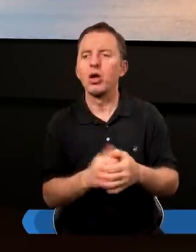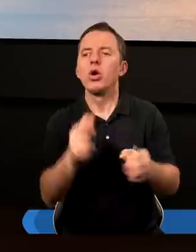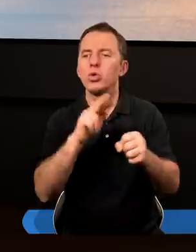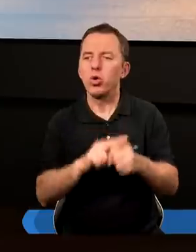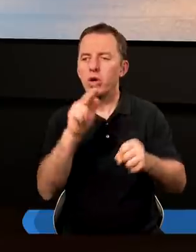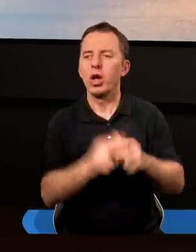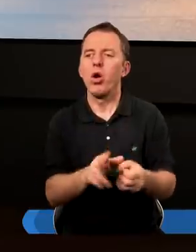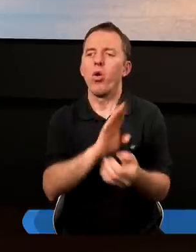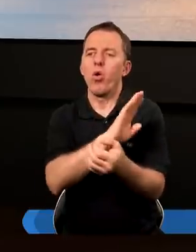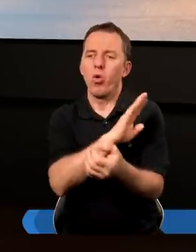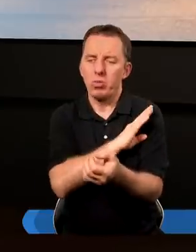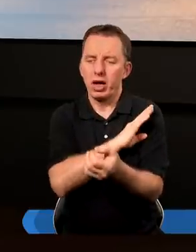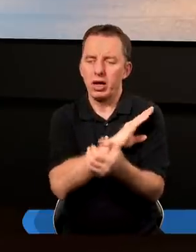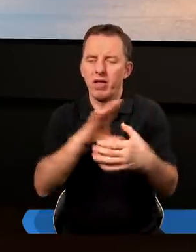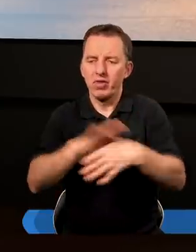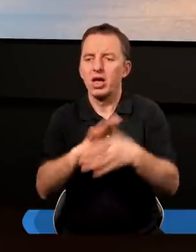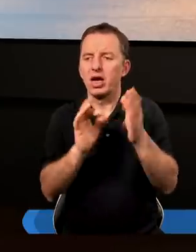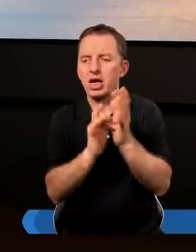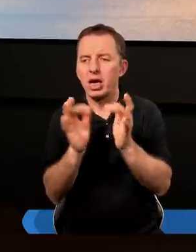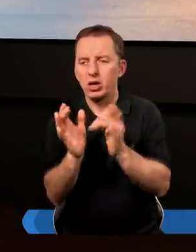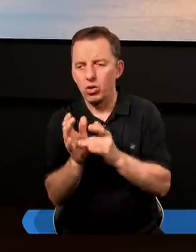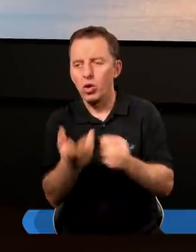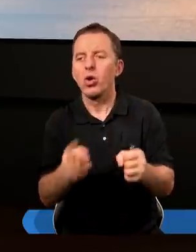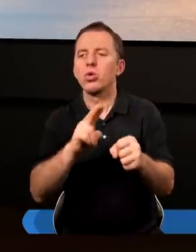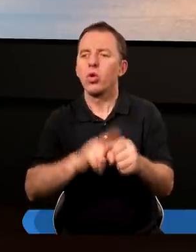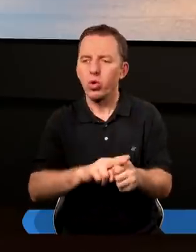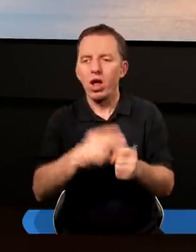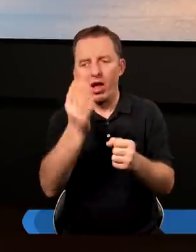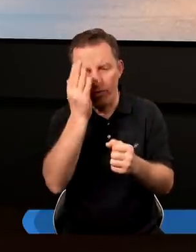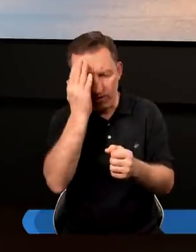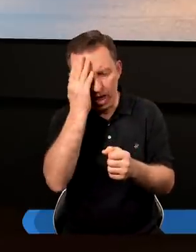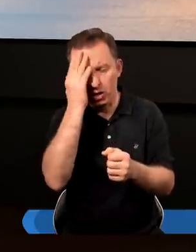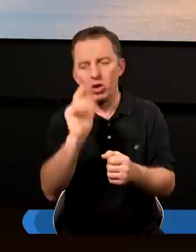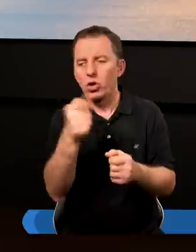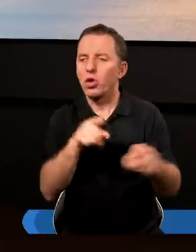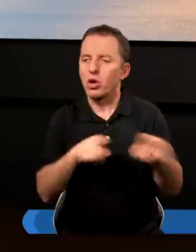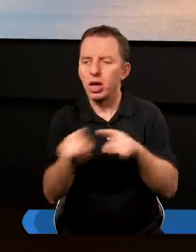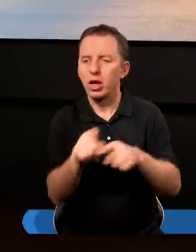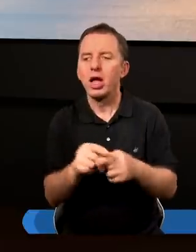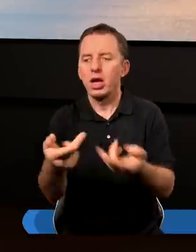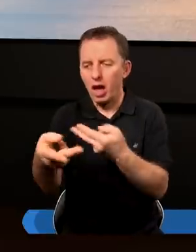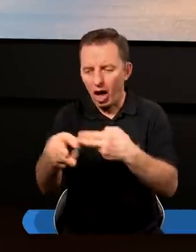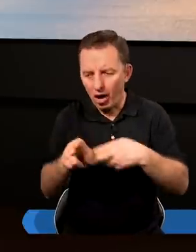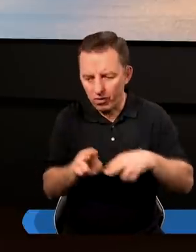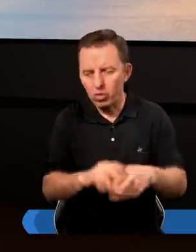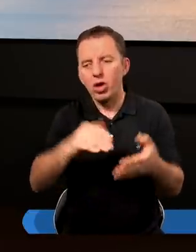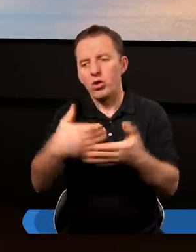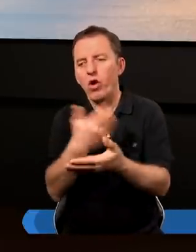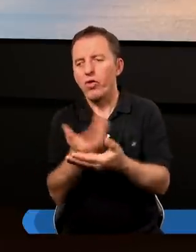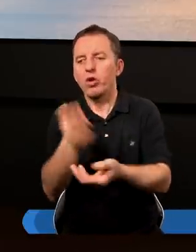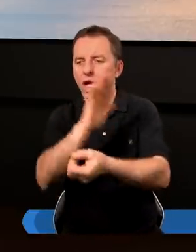którzy umarli z Chrystusem, którzy wiedzą co to znaczy nawrócenie i